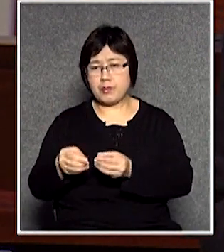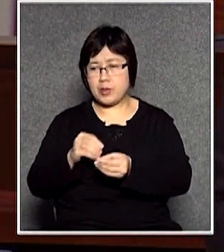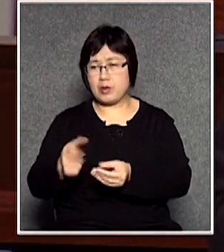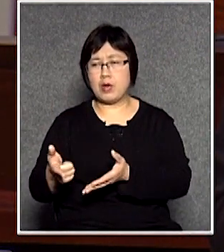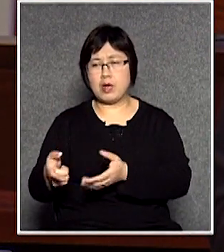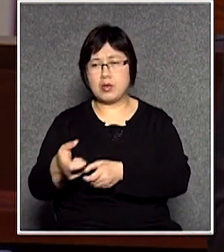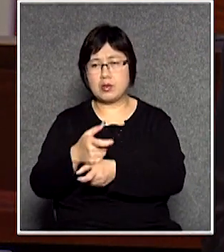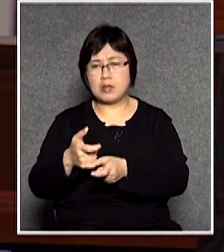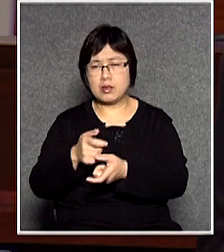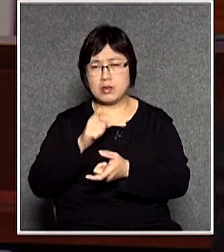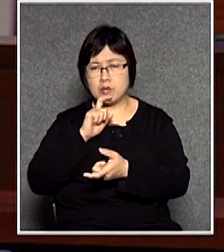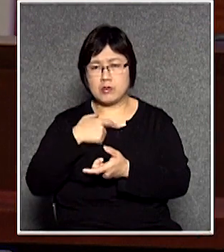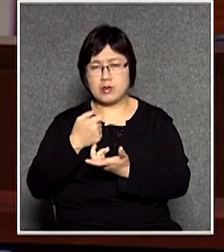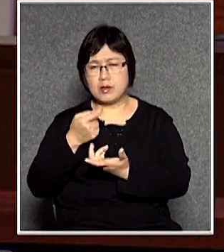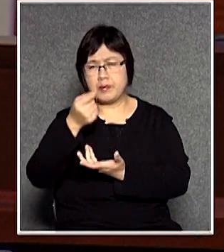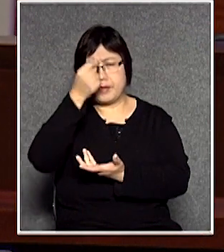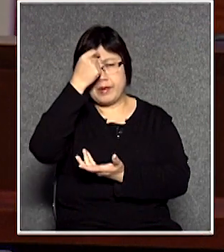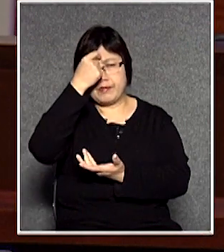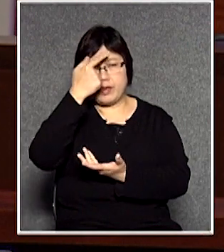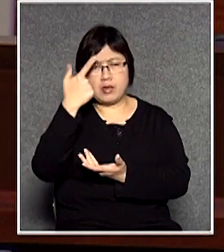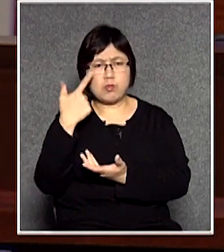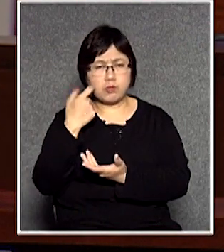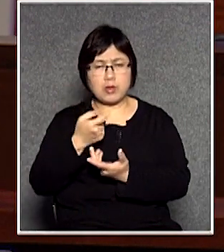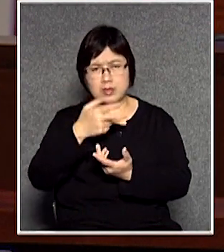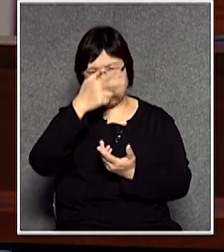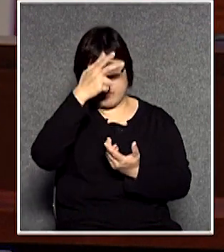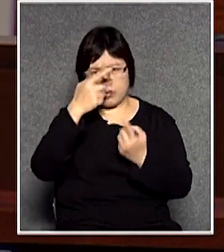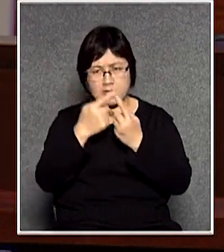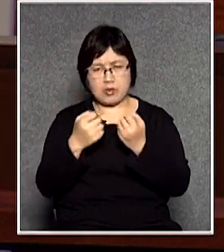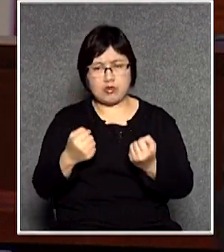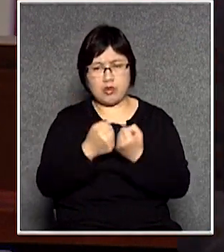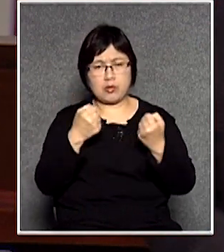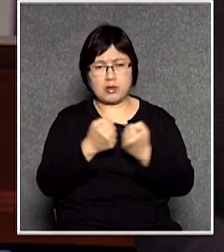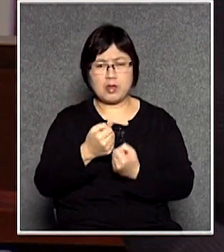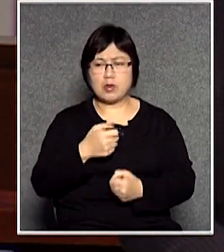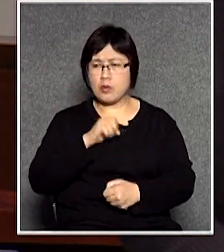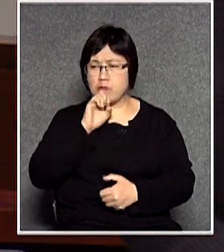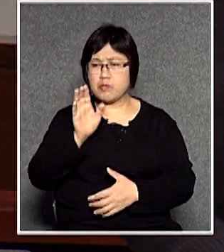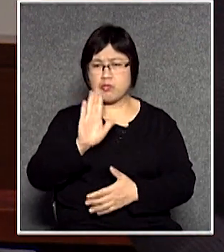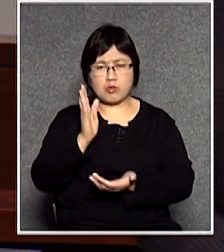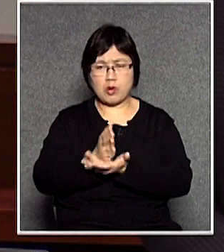意容易招致更麻煩的官民衝突你說不,這些不同